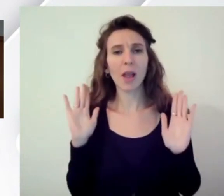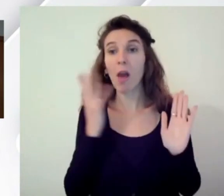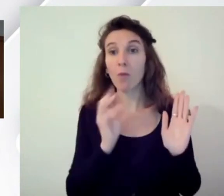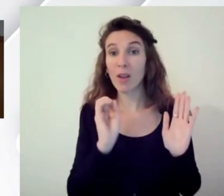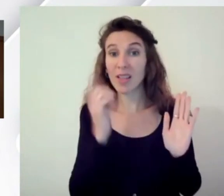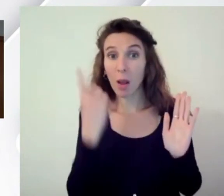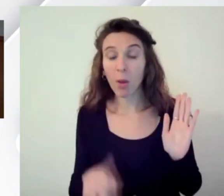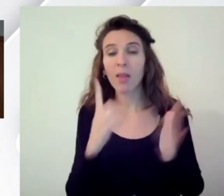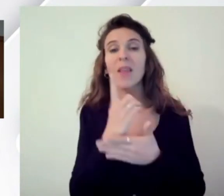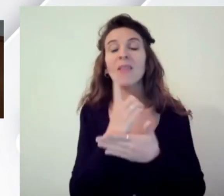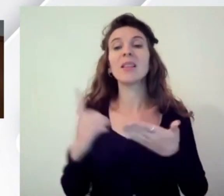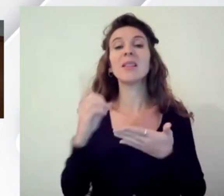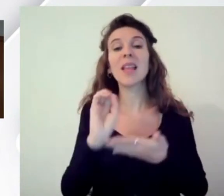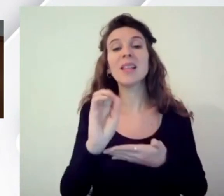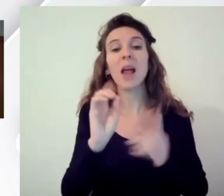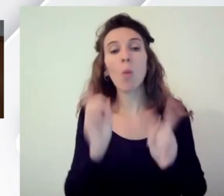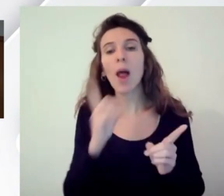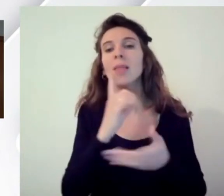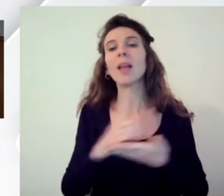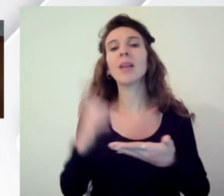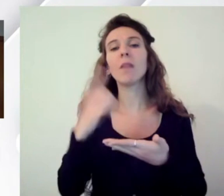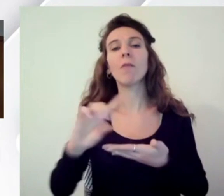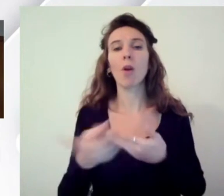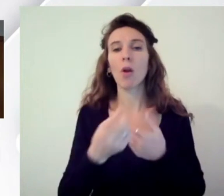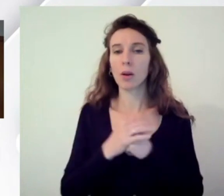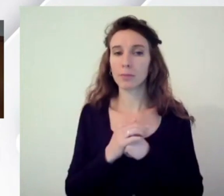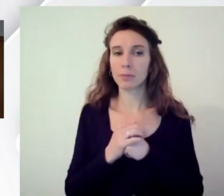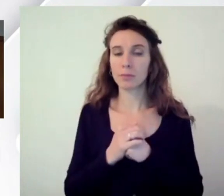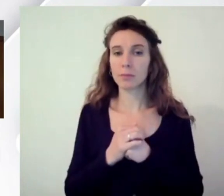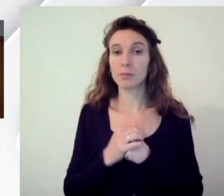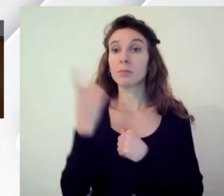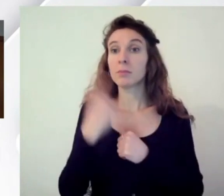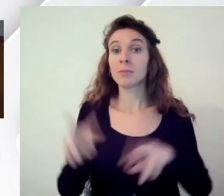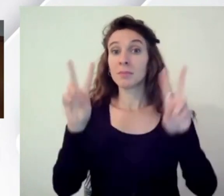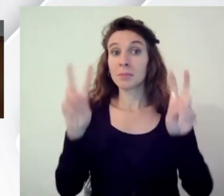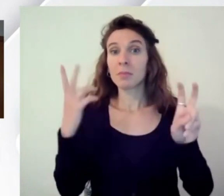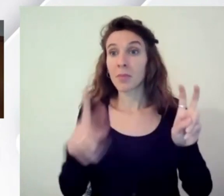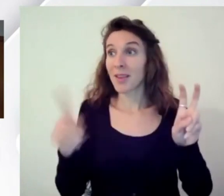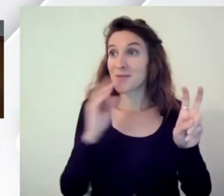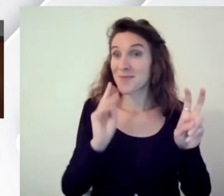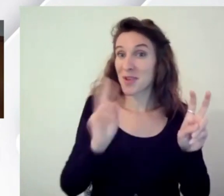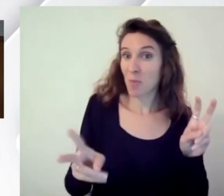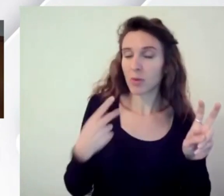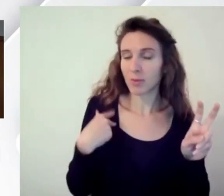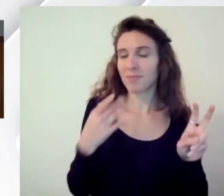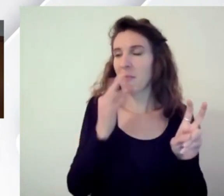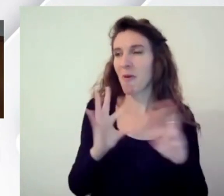insegnare design for all tolto il campo sgombrato questo campo secondo me si può fare si si può fare come